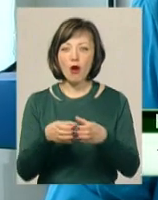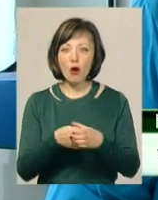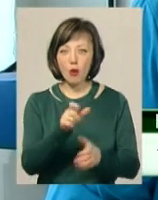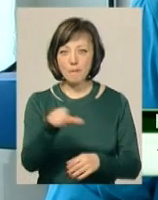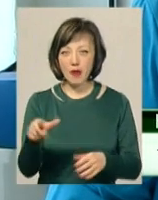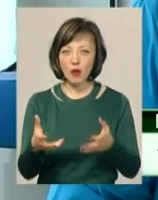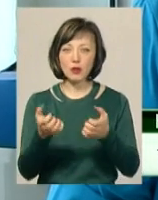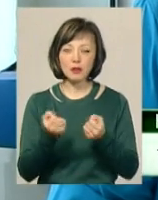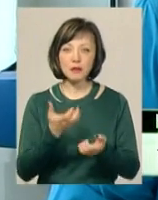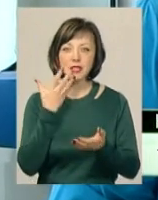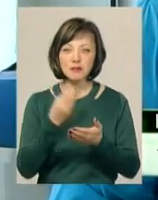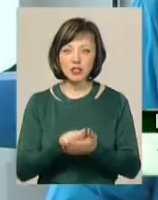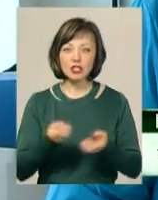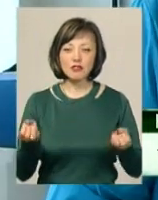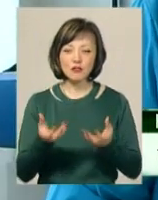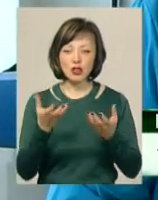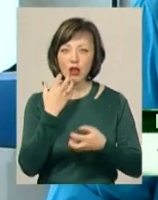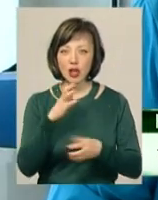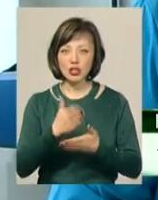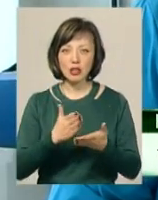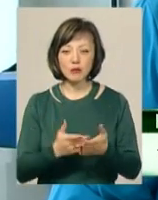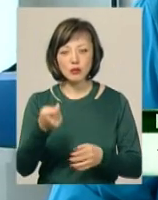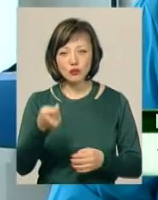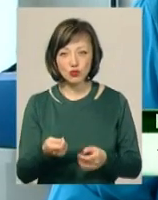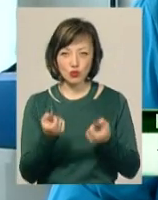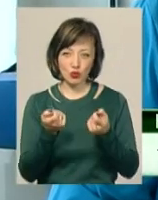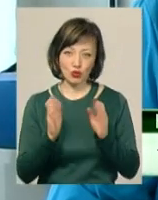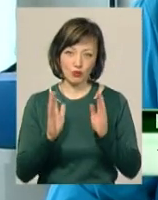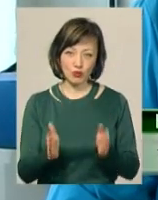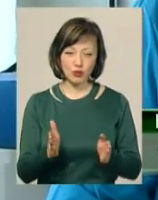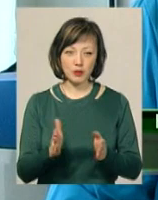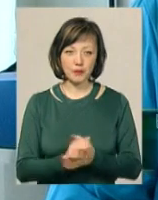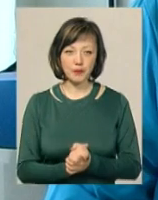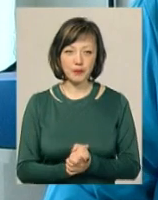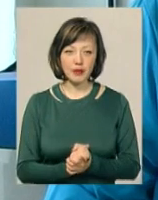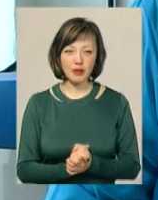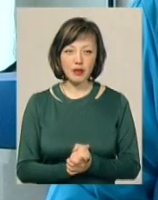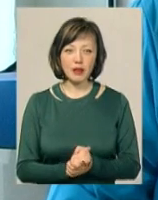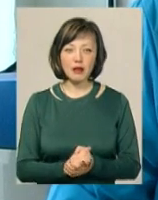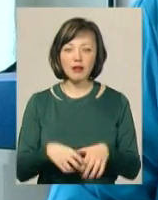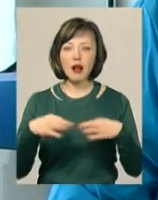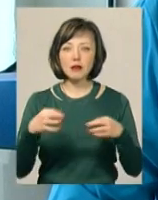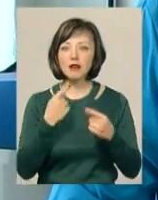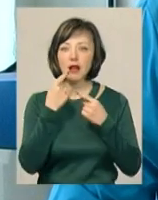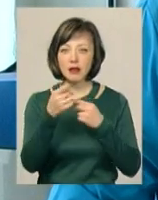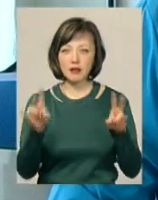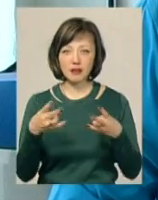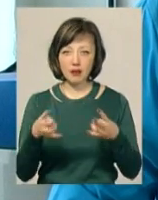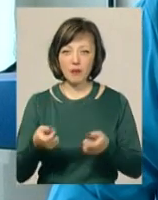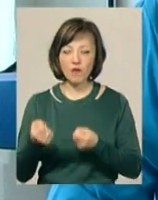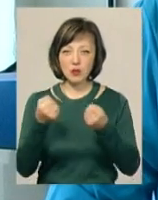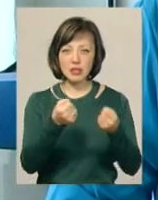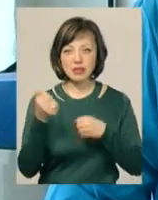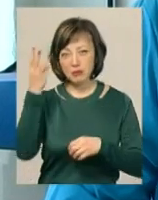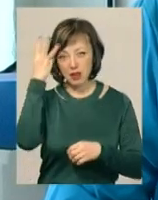свіжий, гарячий щоденно. Трошки нижча собі вартість буде, бо вже на транспортні такі далекі затрати, що не треба возити з